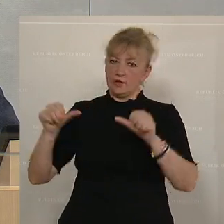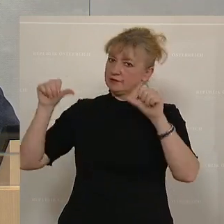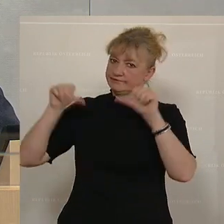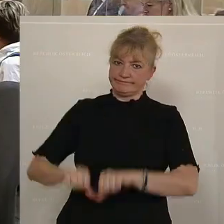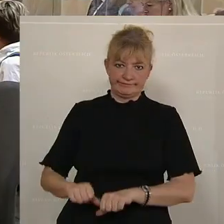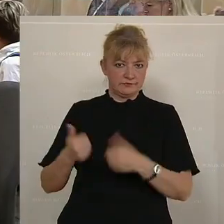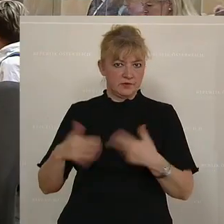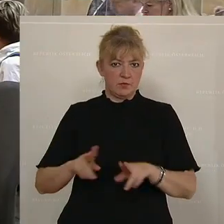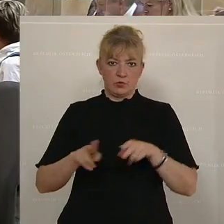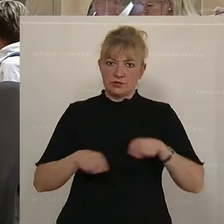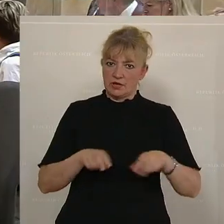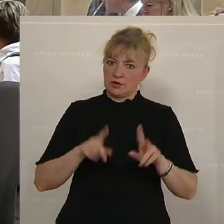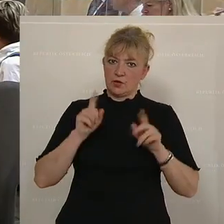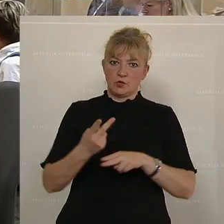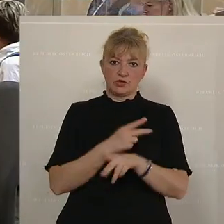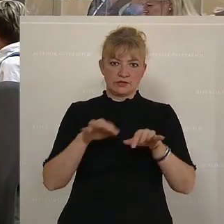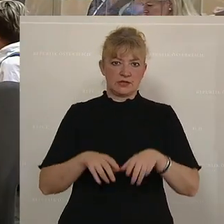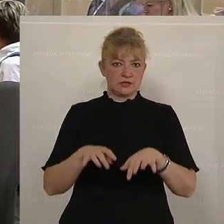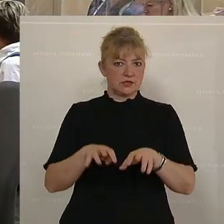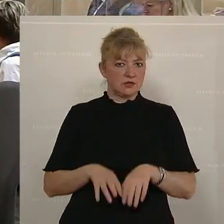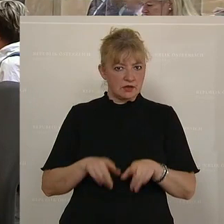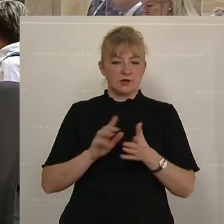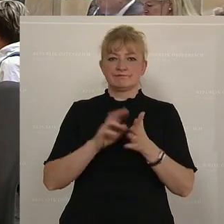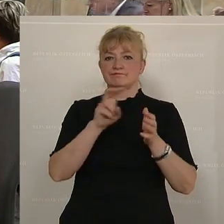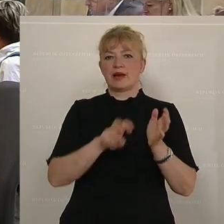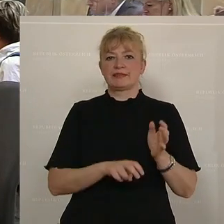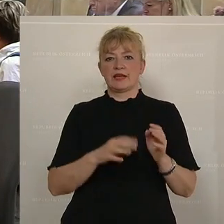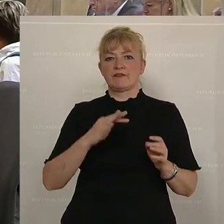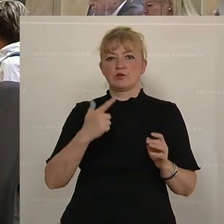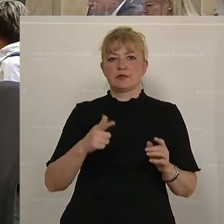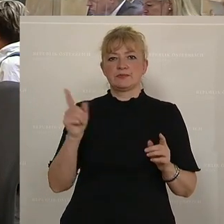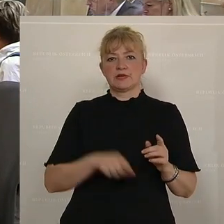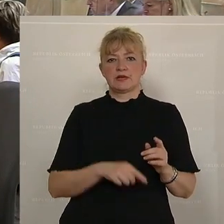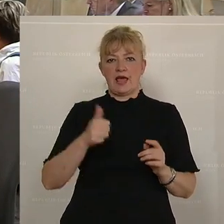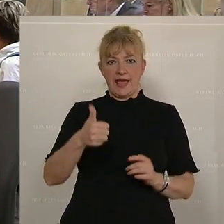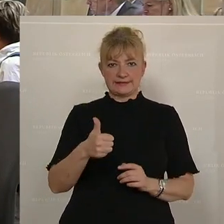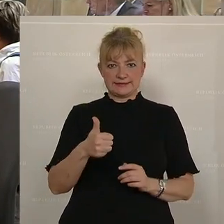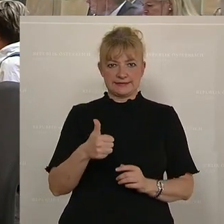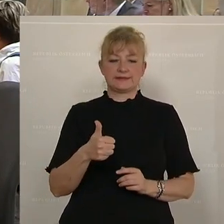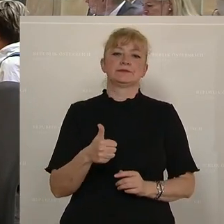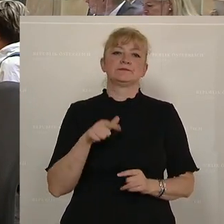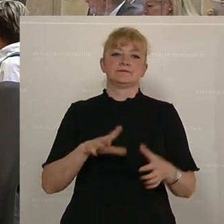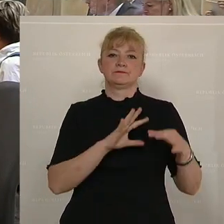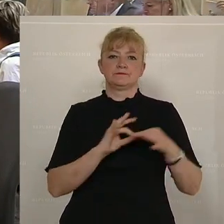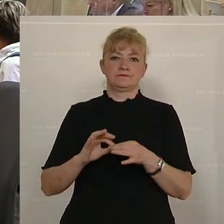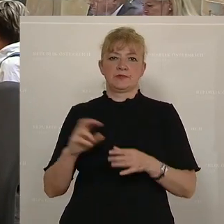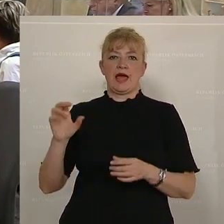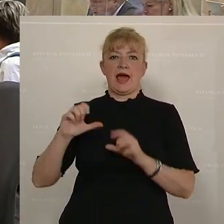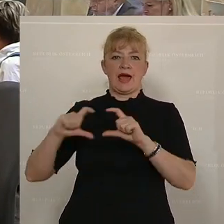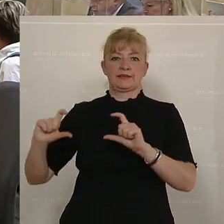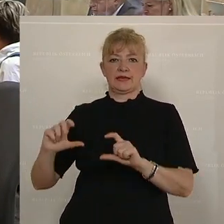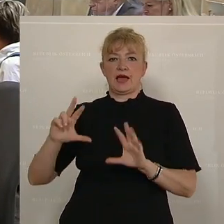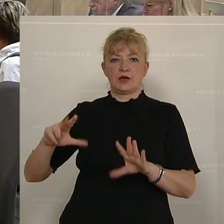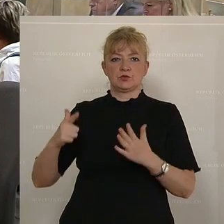sowie den Staatssekretären und dem Staatssekretär gemäß Artikel 74 Absatz 1 in Verbindung mit Artikel 78